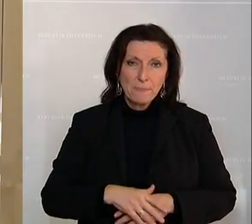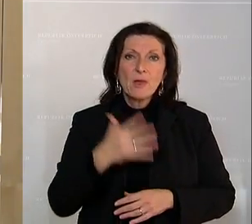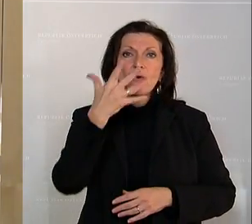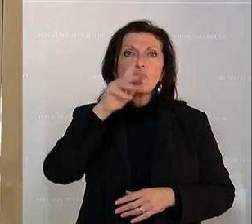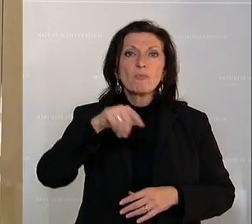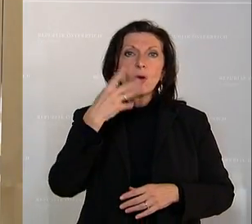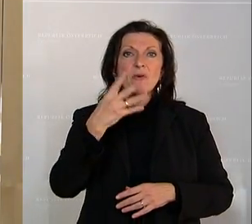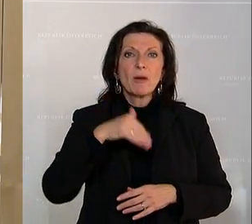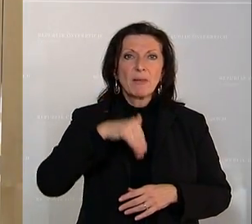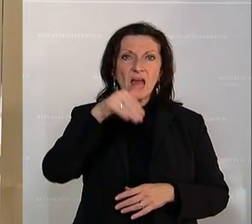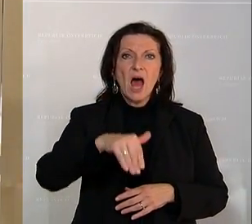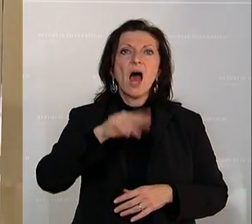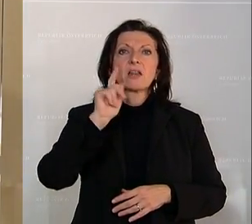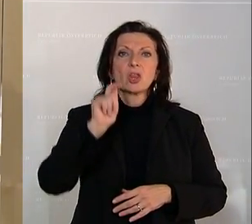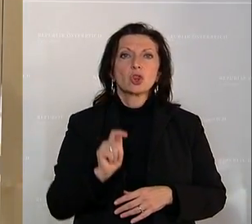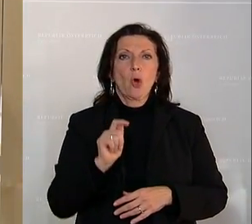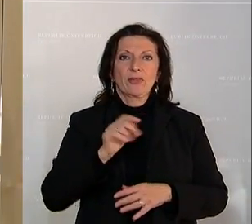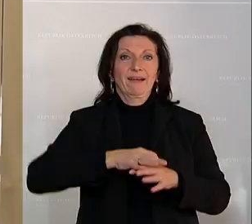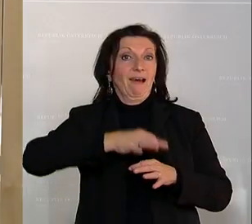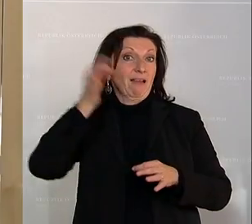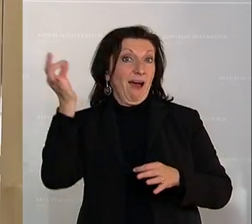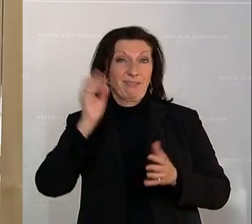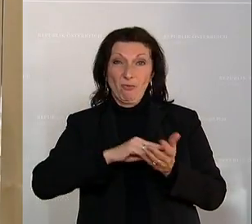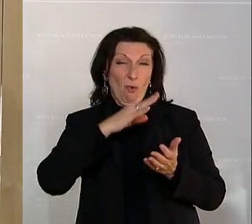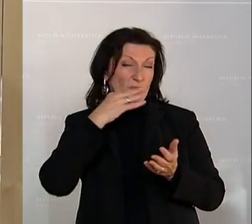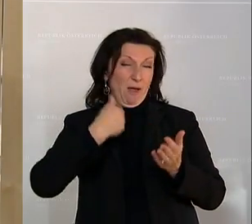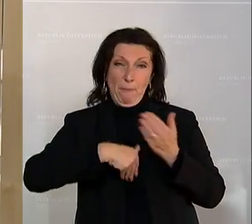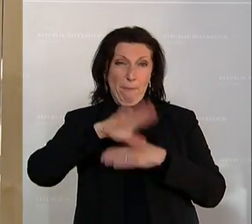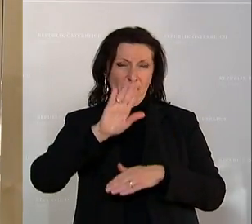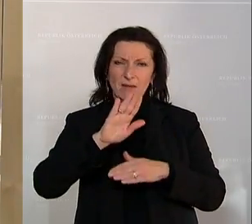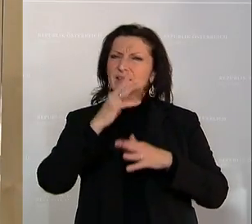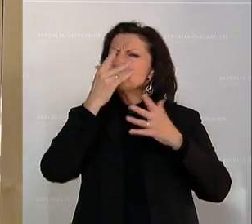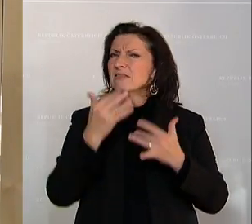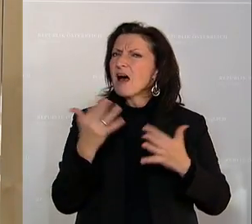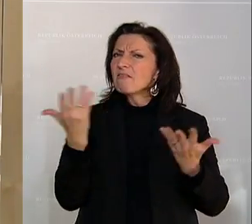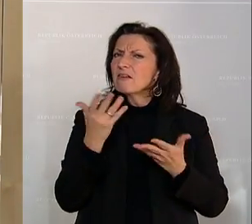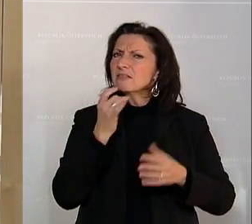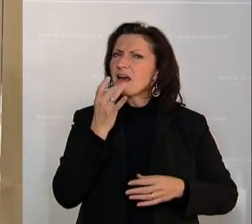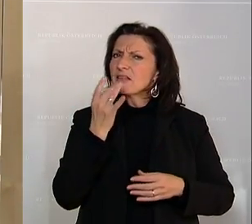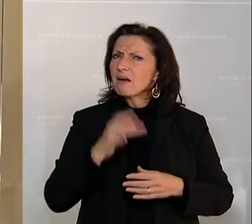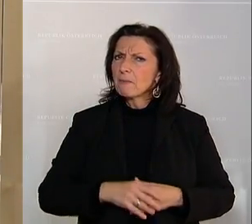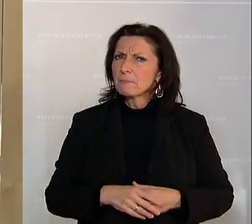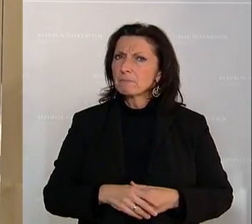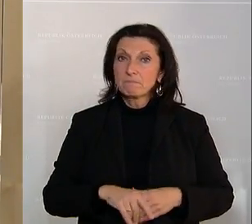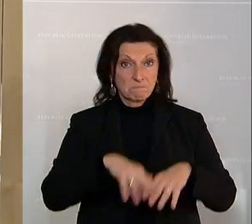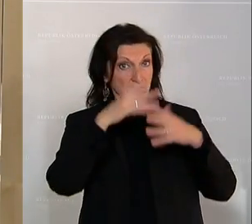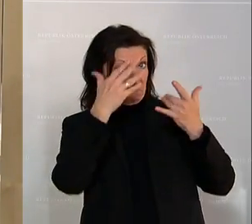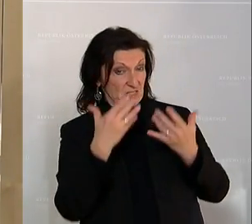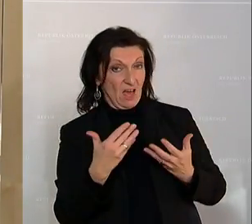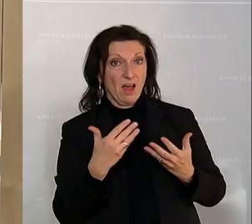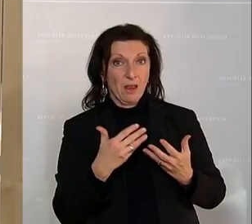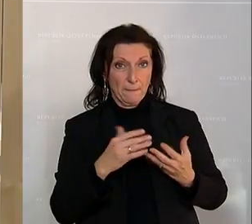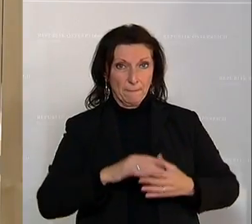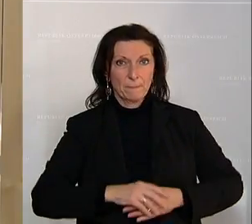,4 Millionen Tonnen Getreide und vieles mehr. Was sind das für Zahlen? Das sind die Zahlen der